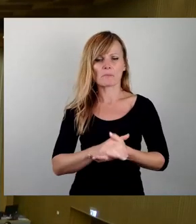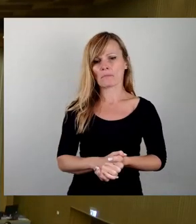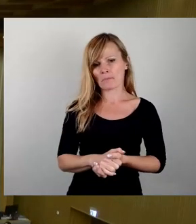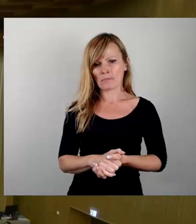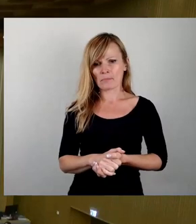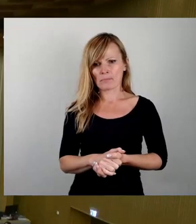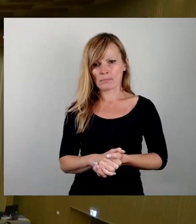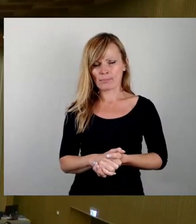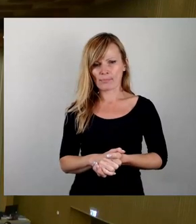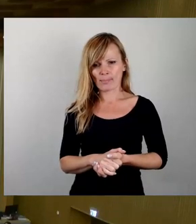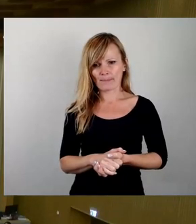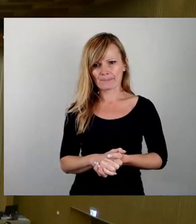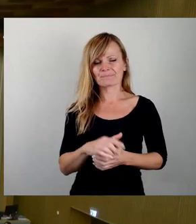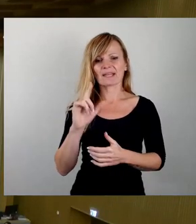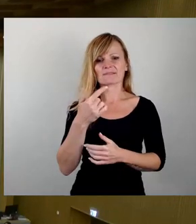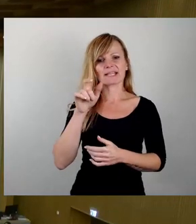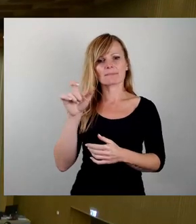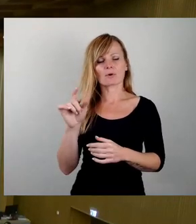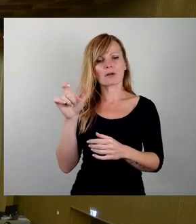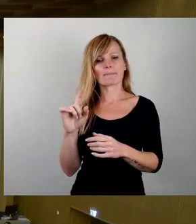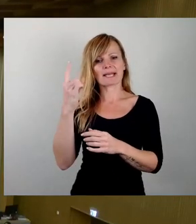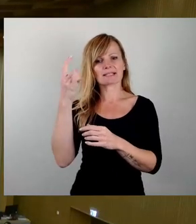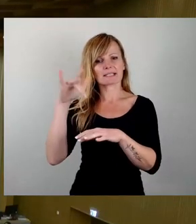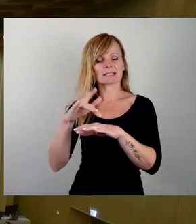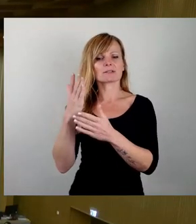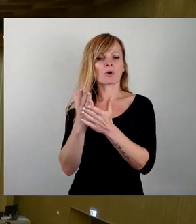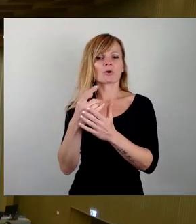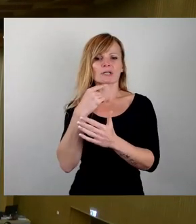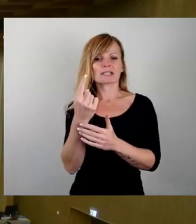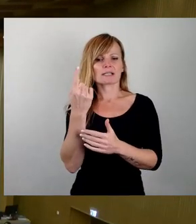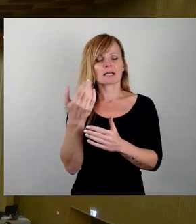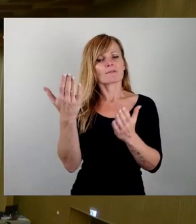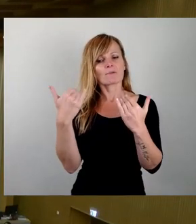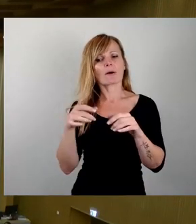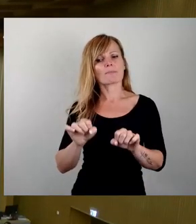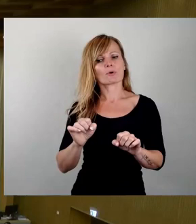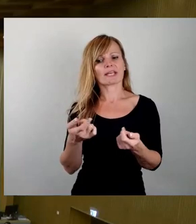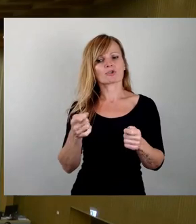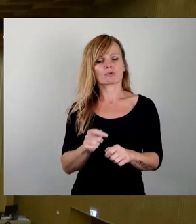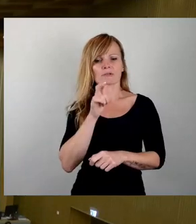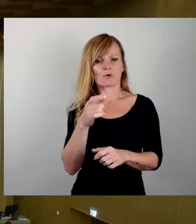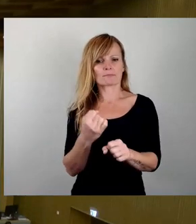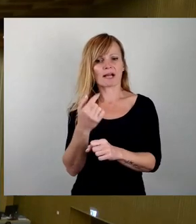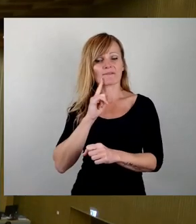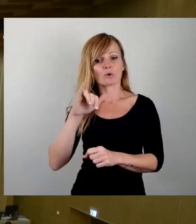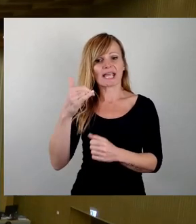Die zweite Bürgermeisterin hätte ohnehin was gesagt. Das würden wir vor dem möglichen Schlusswort machen. Frau Jenigen, bitte.